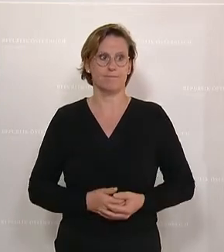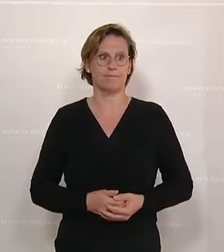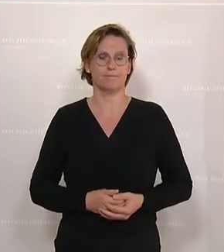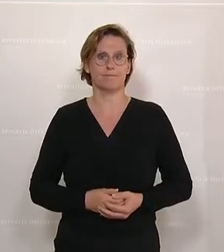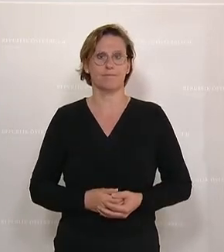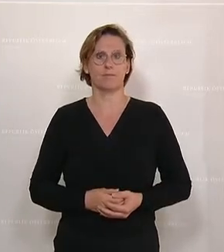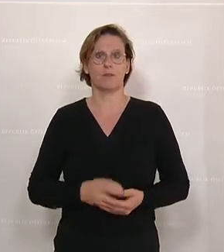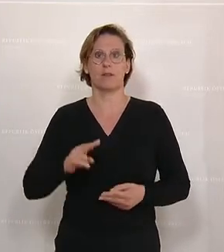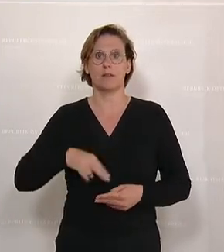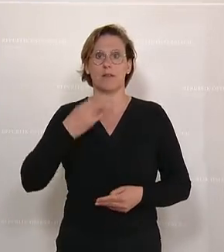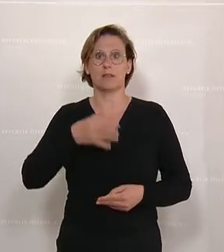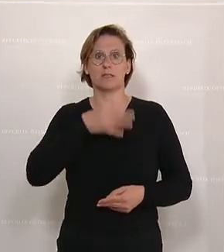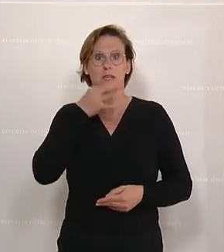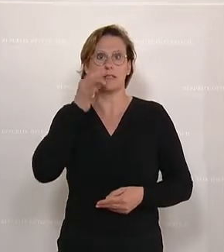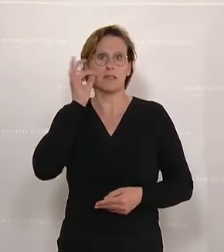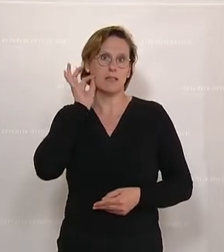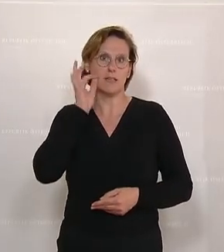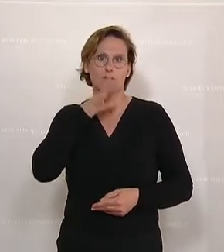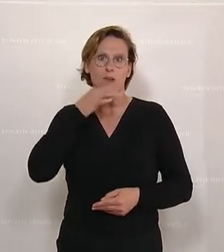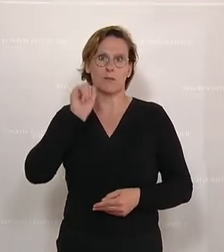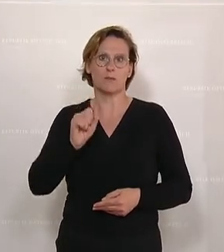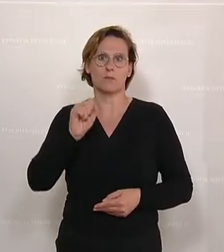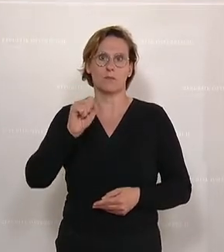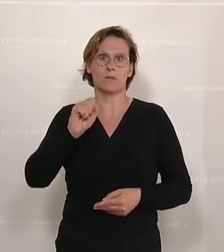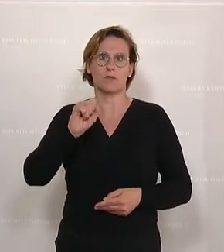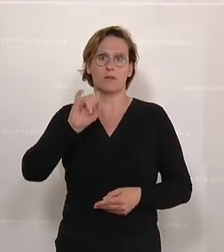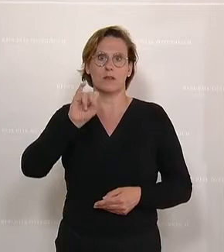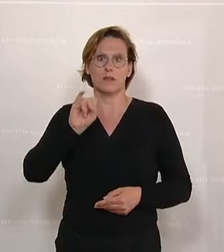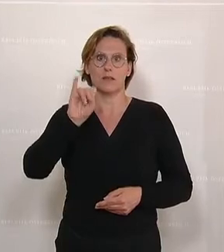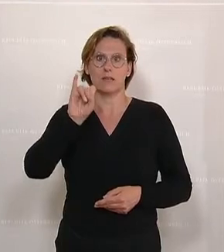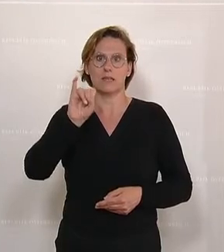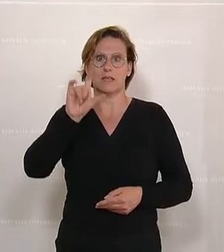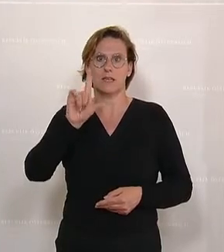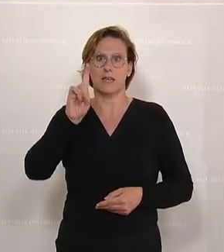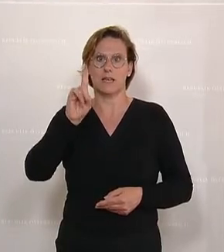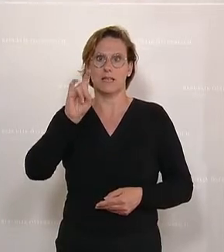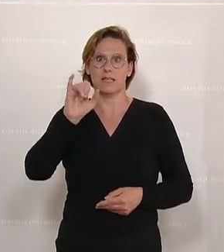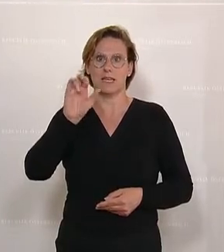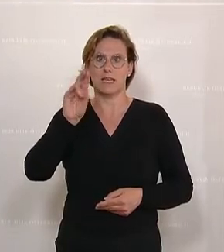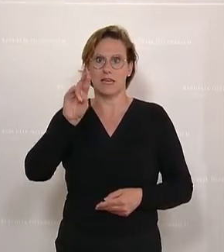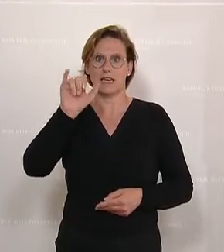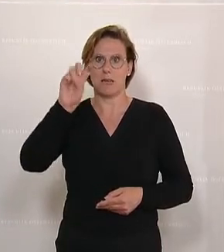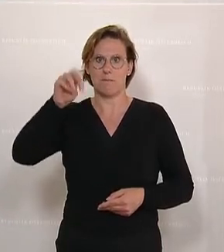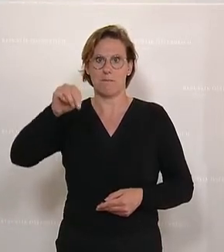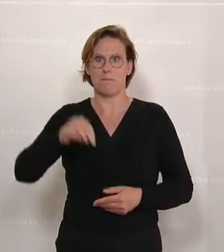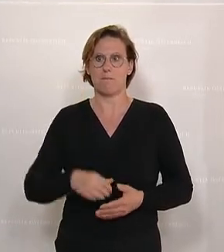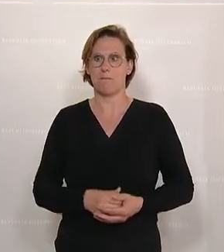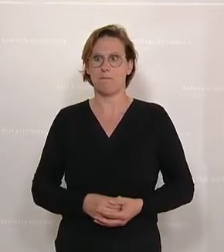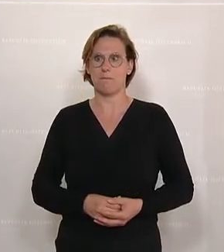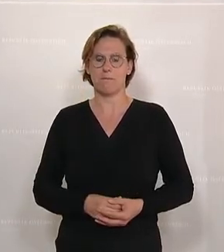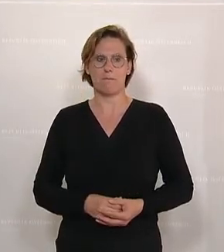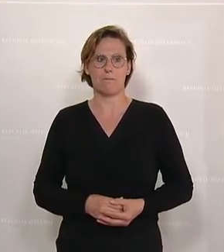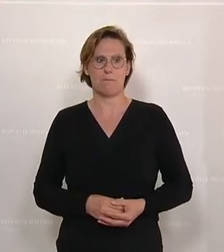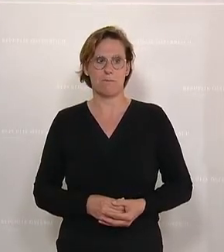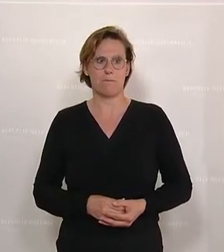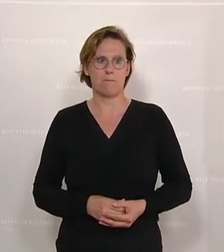Eingetragene Rechtsanwältinnen und Rechtsanwälte mussten bisher während der Karenz entweder Beiträge wie jenen zur Rechtsanwaltskammer weiterhin bezahlen oder sich aus der Liste